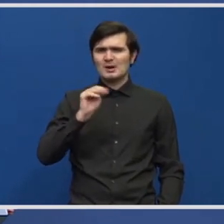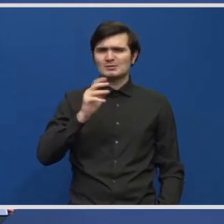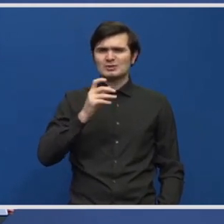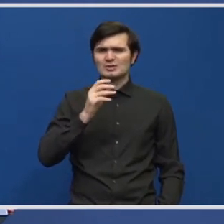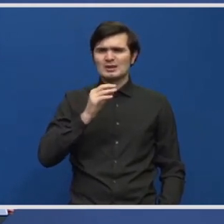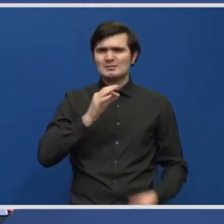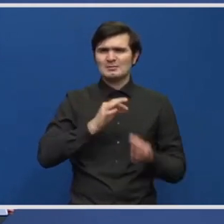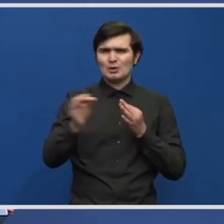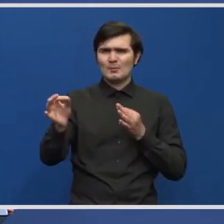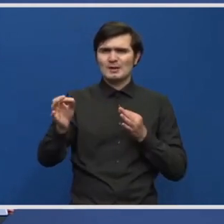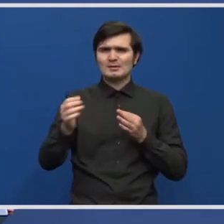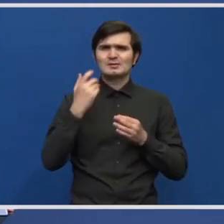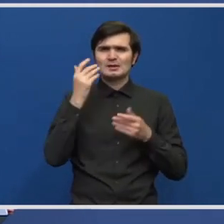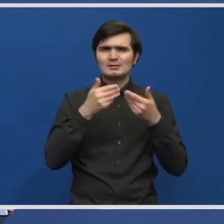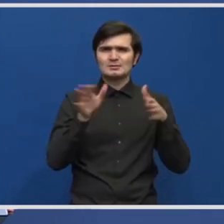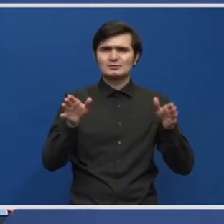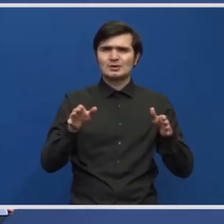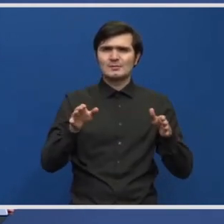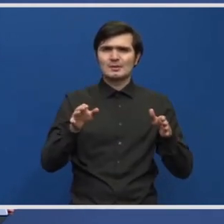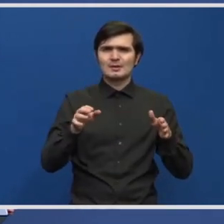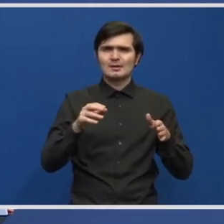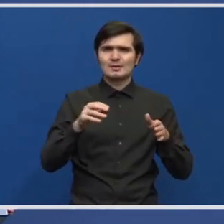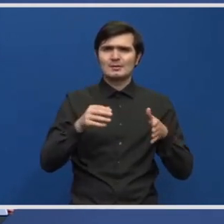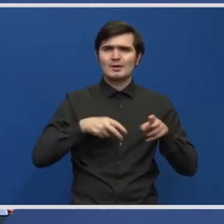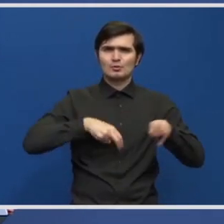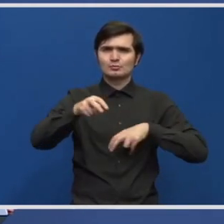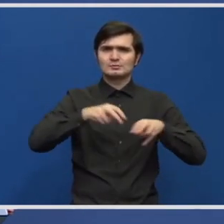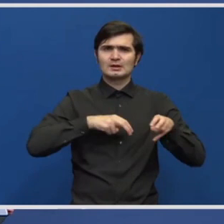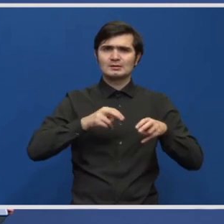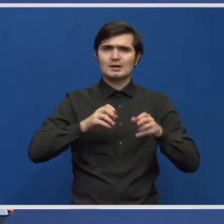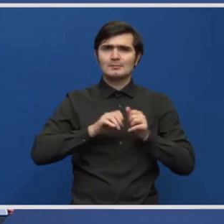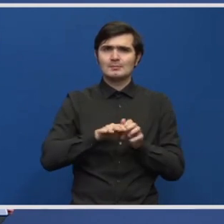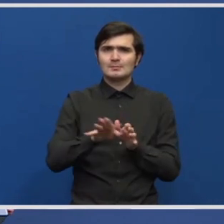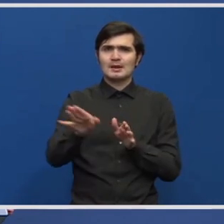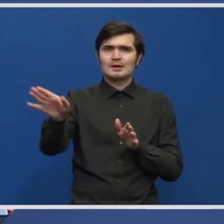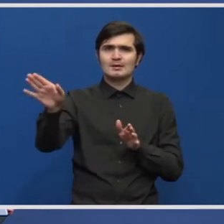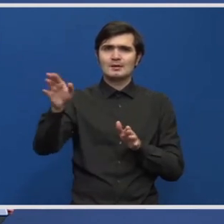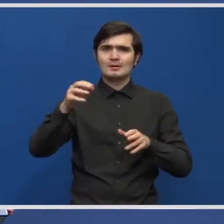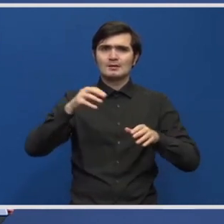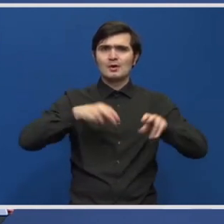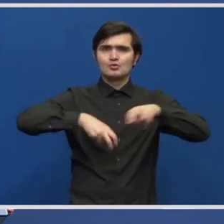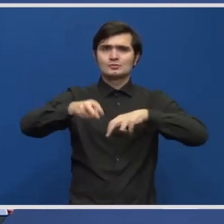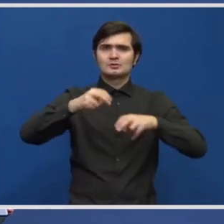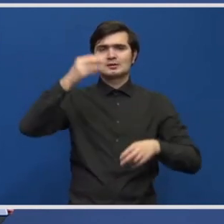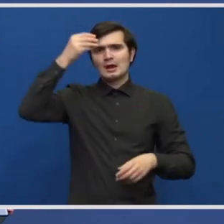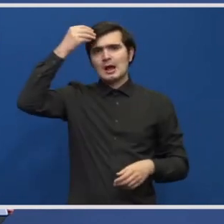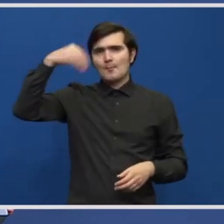kilometri de la începutul autostrăzii din șoseaua Petricani, se ramifică autostrada către Moldova.